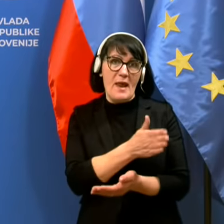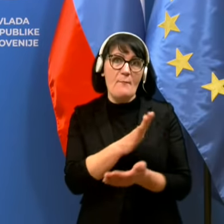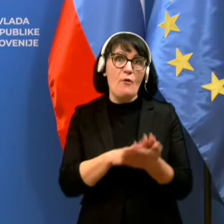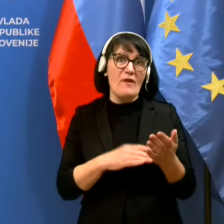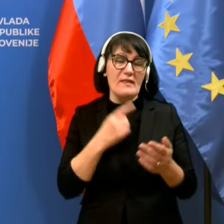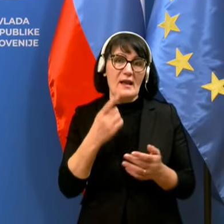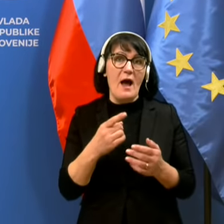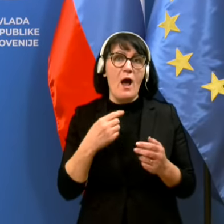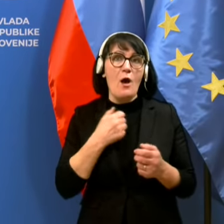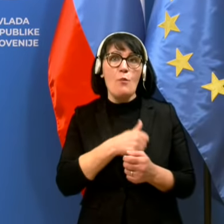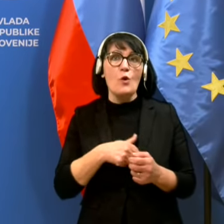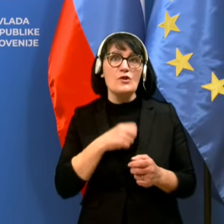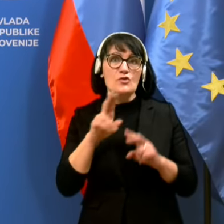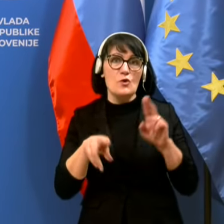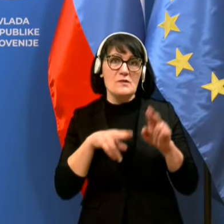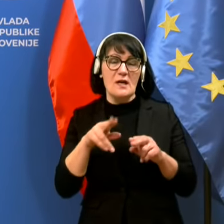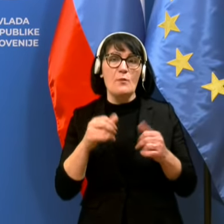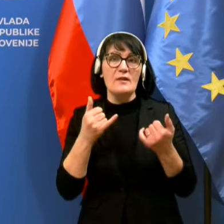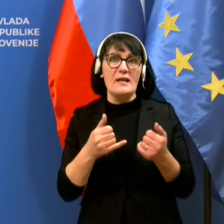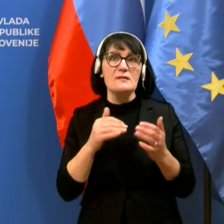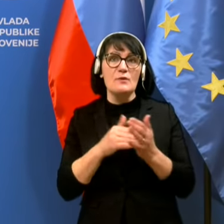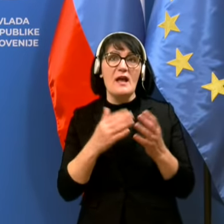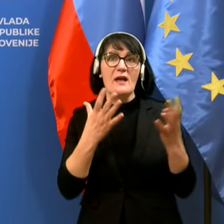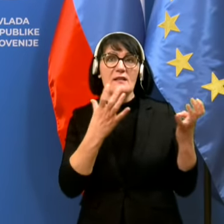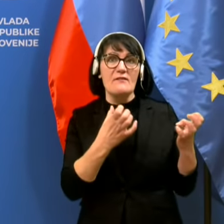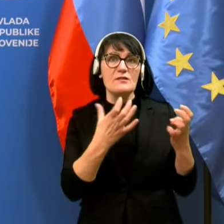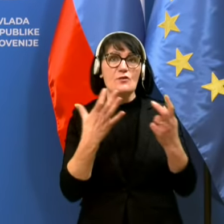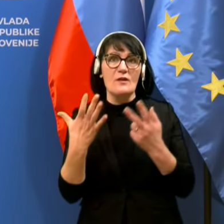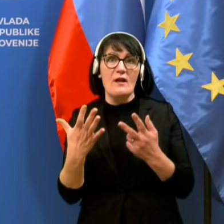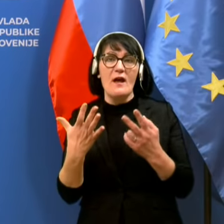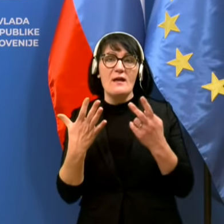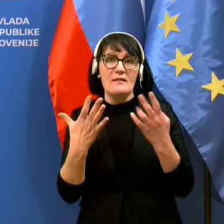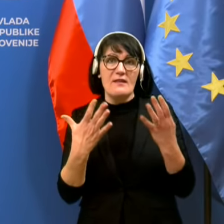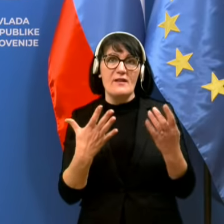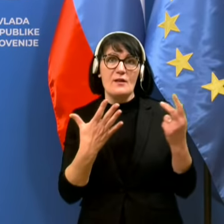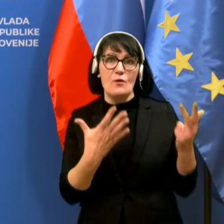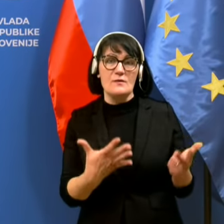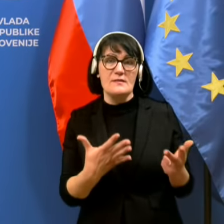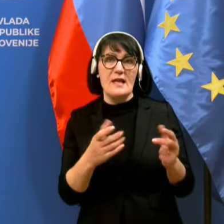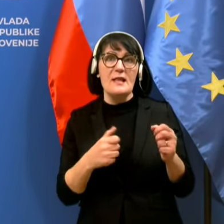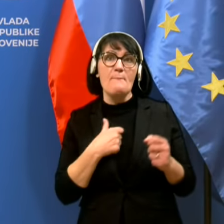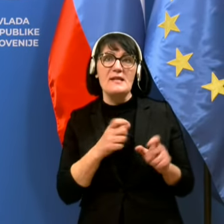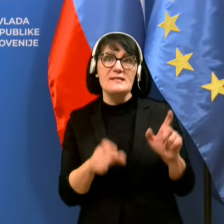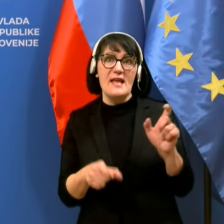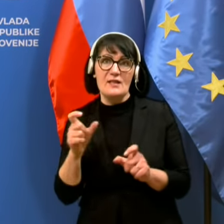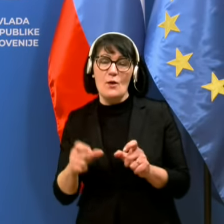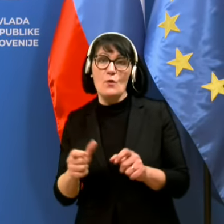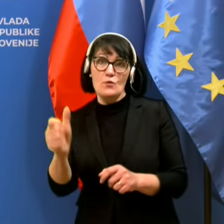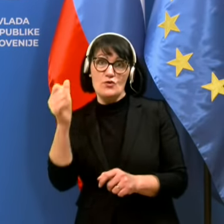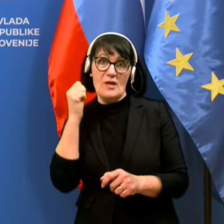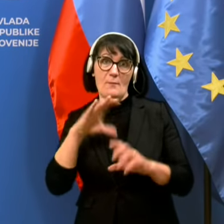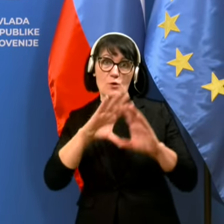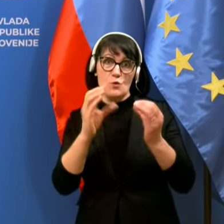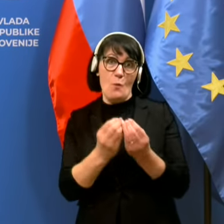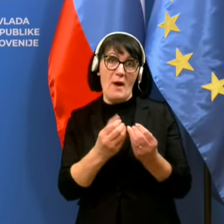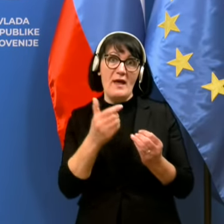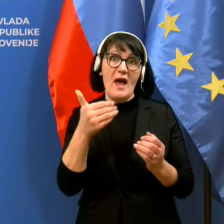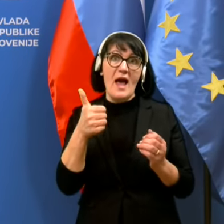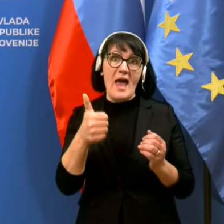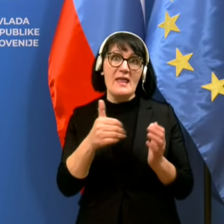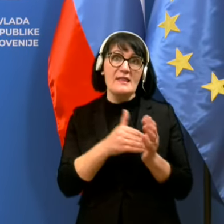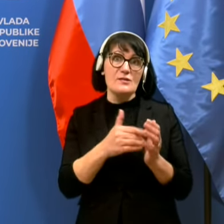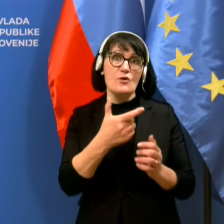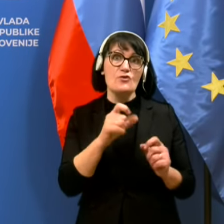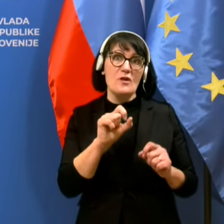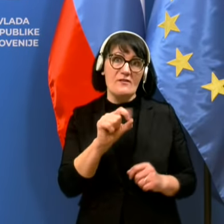dano spotrebuje 989 COVID pacijentov. Včeraj je bilo takšnih 1012. Na intenzivni negi